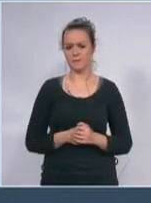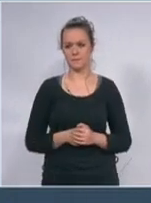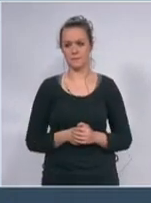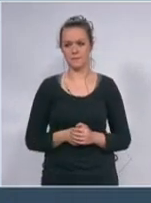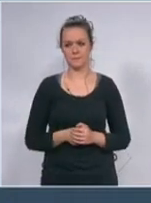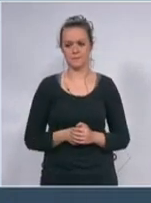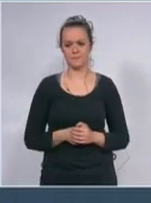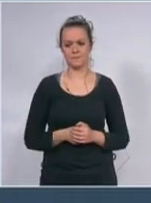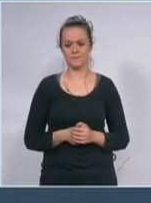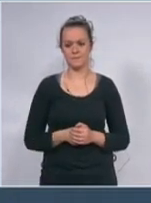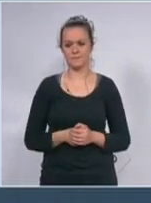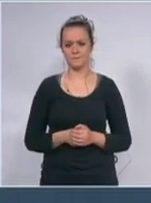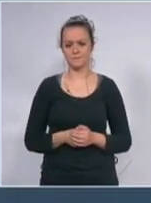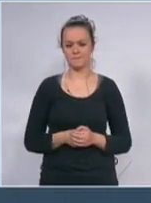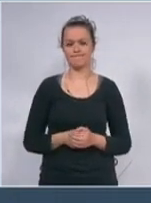Dakle,